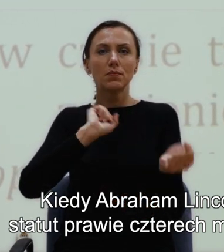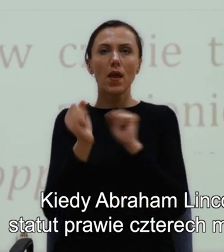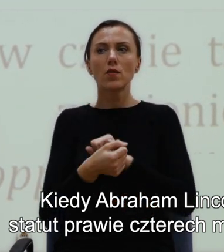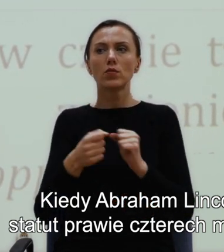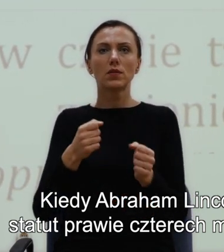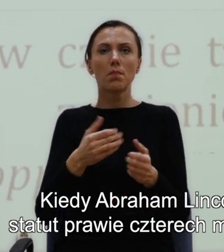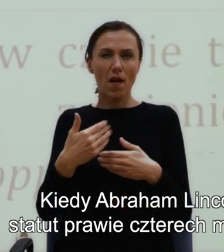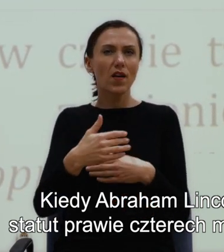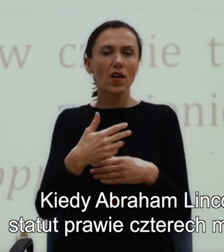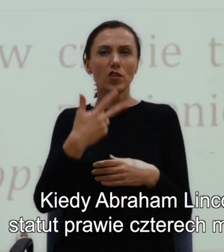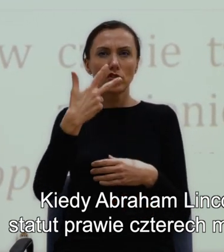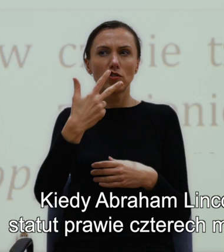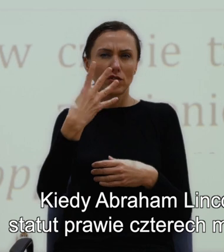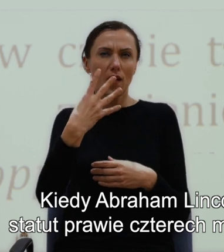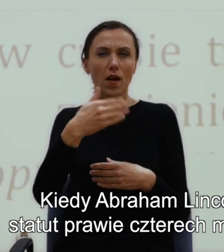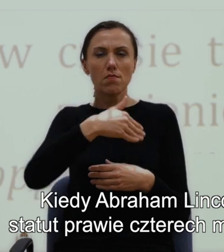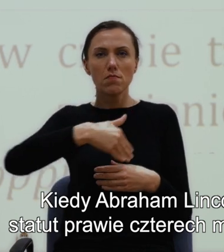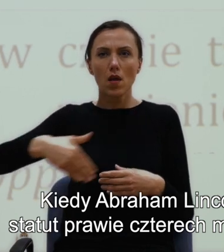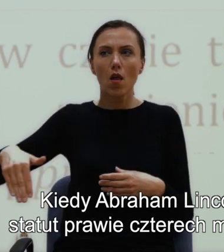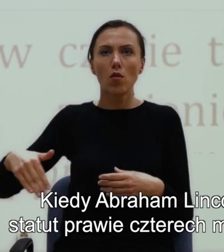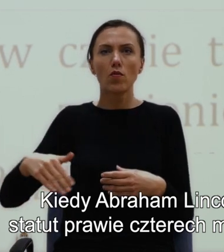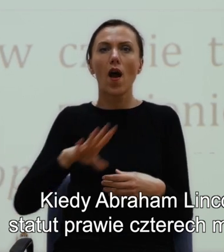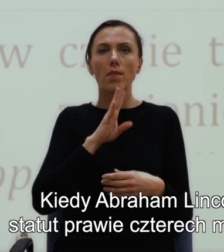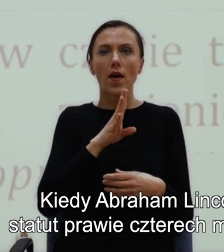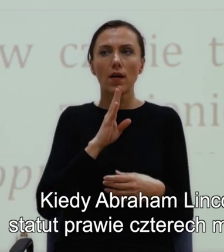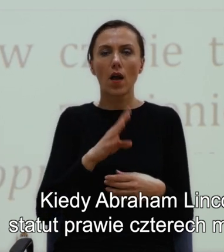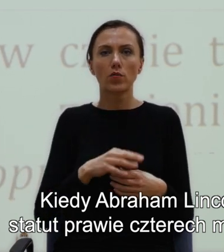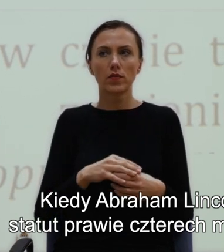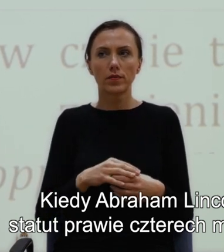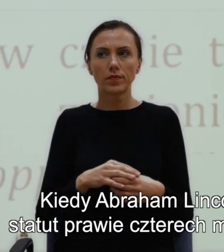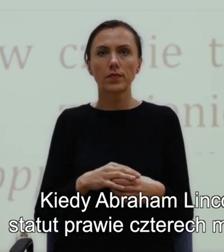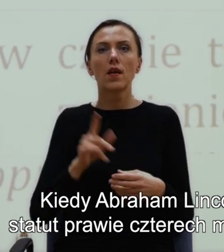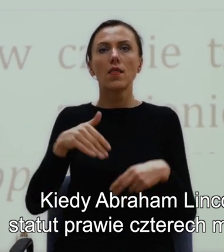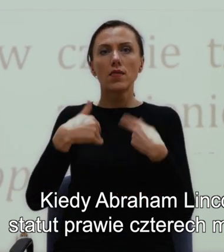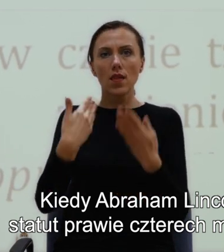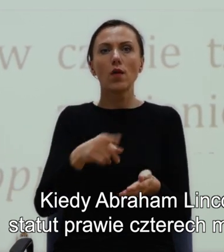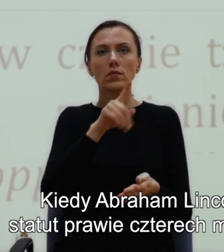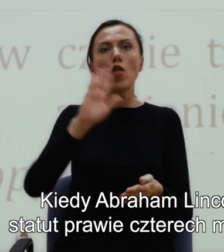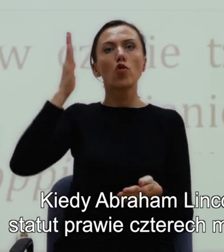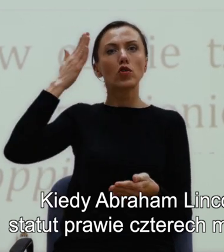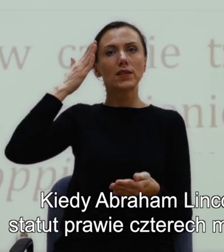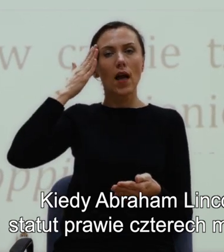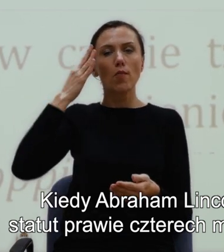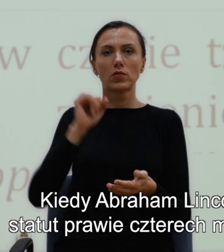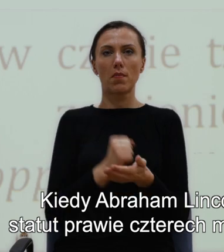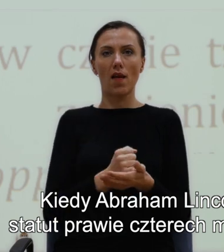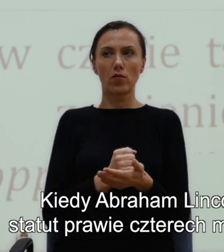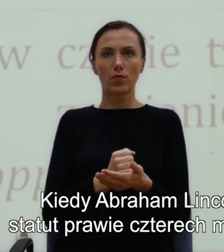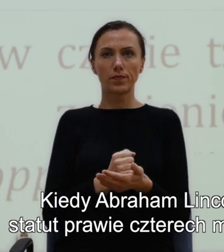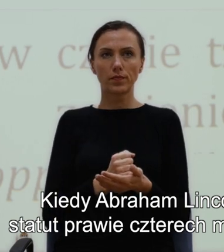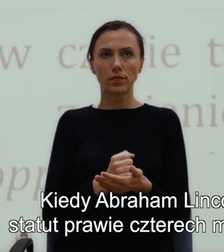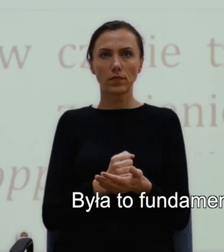4 milionów Amerykanów, nadając im tożsamość prawną.